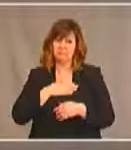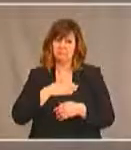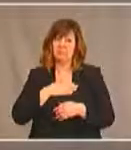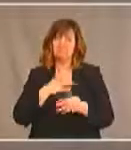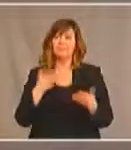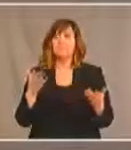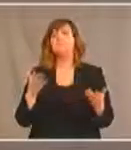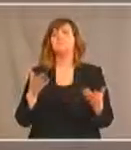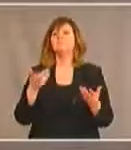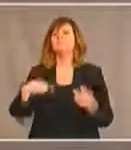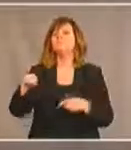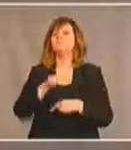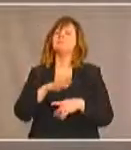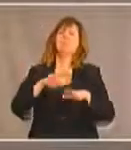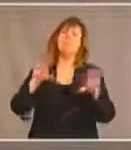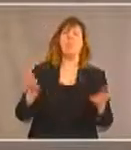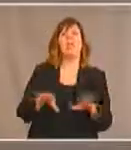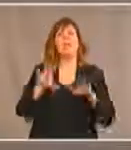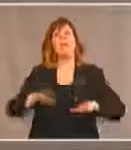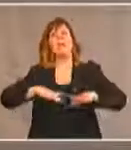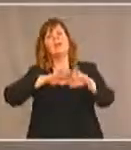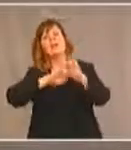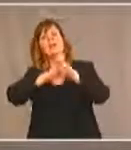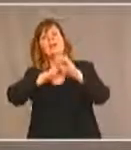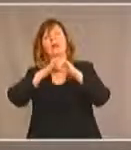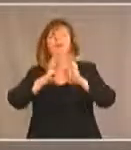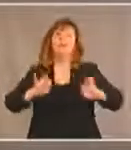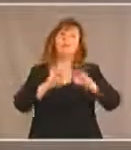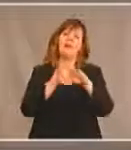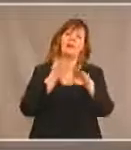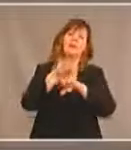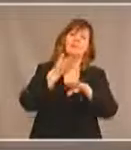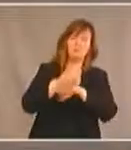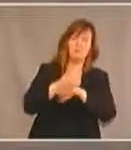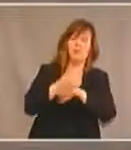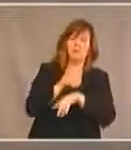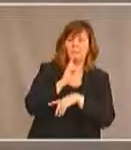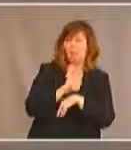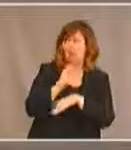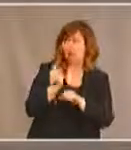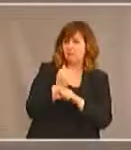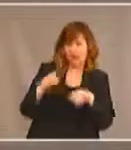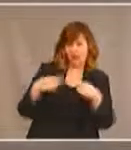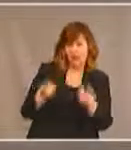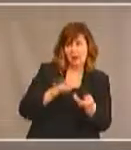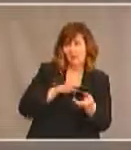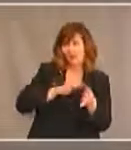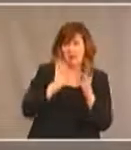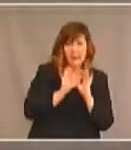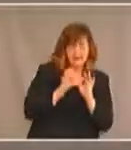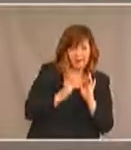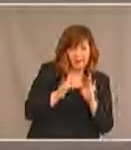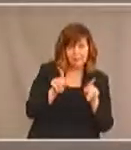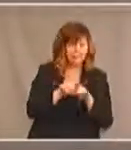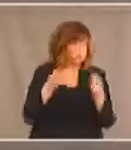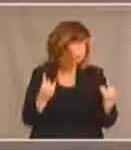lorsque nous faisons la promotion de l'accessibilité par exemple par l'interprétation en langue des signes